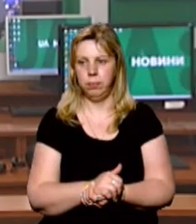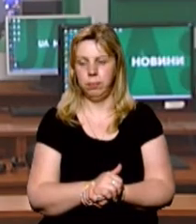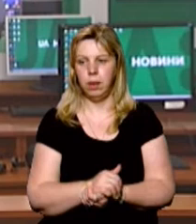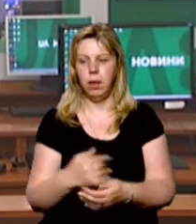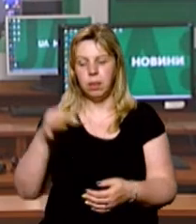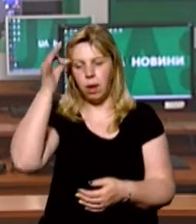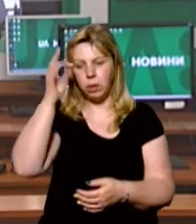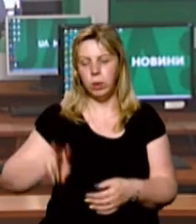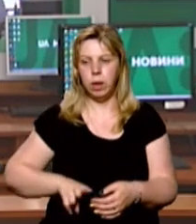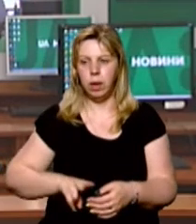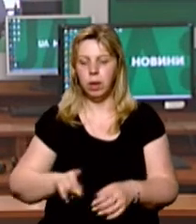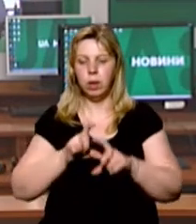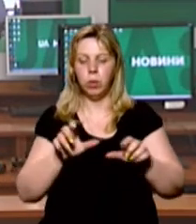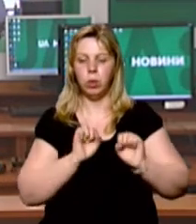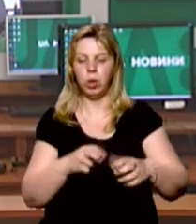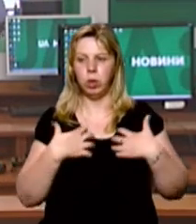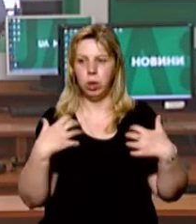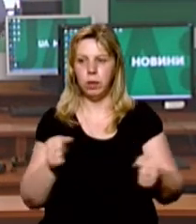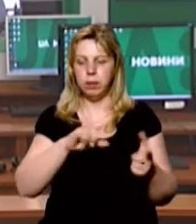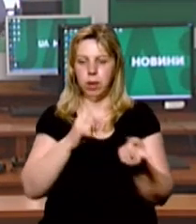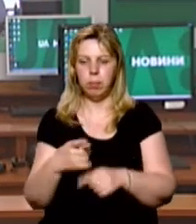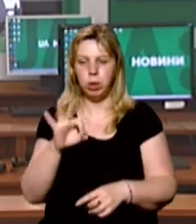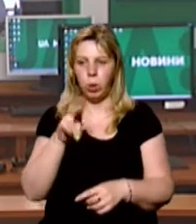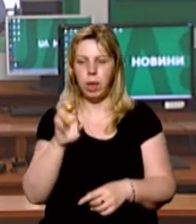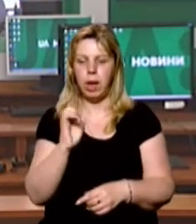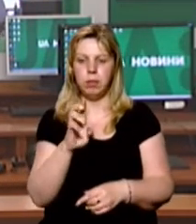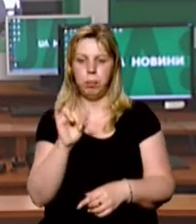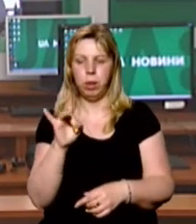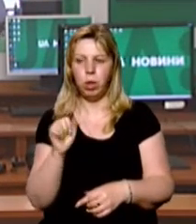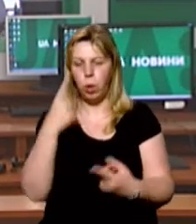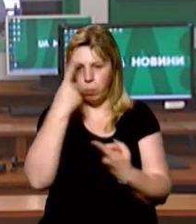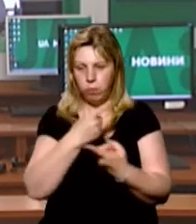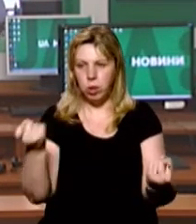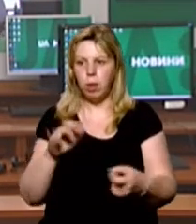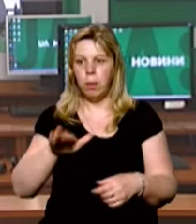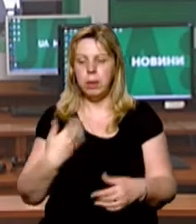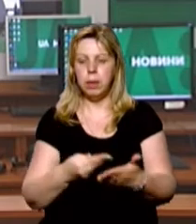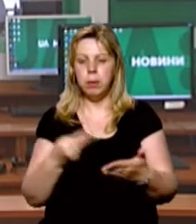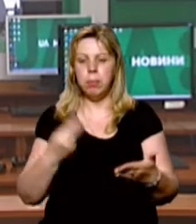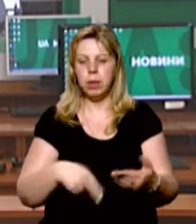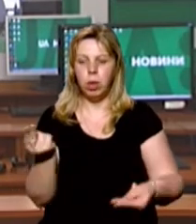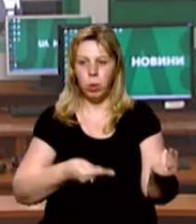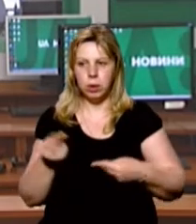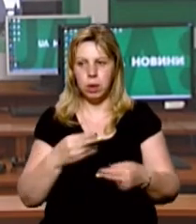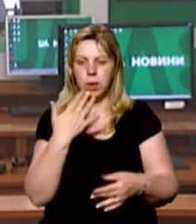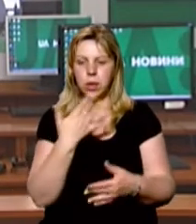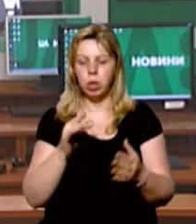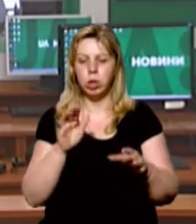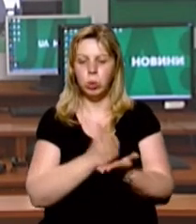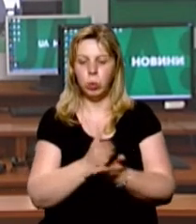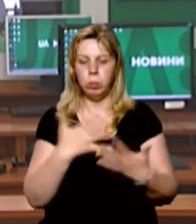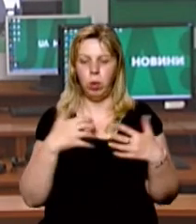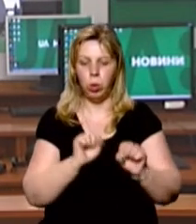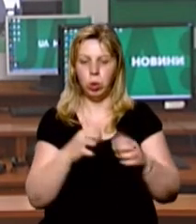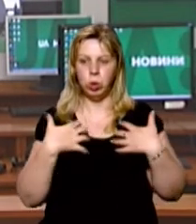Нагадую, директорка Департаменту охорони здоров'я Закарпатської ОДАї Лазавета Біру повідомила, після підписання контрактів із Національною службою